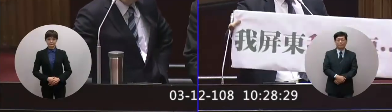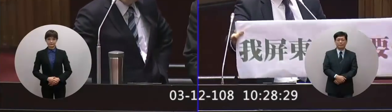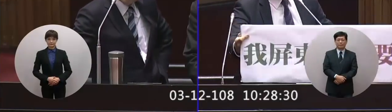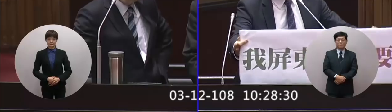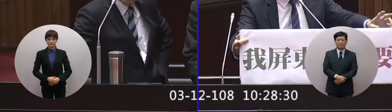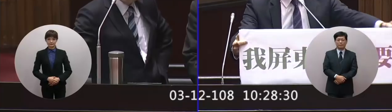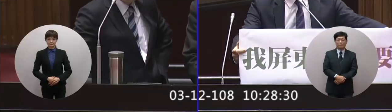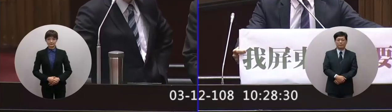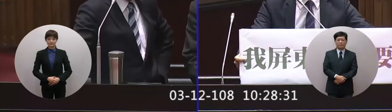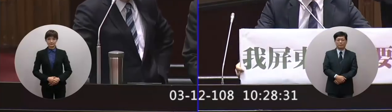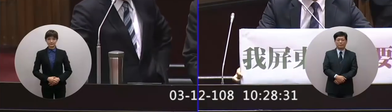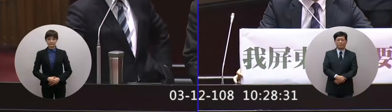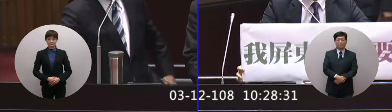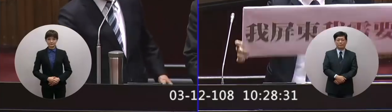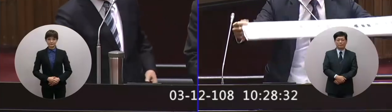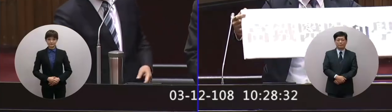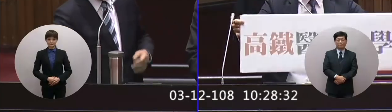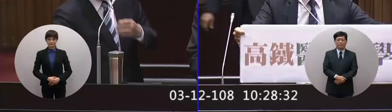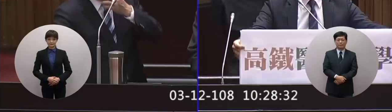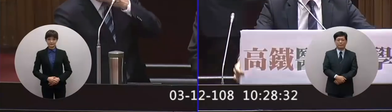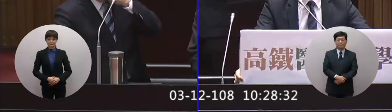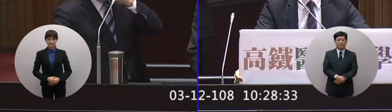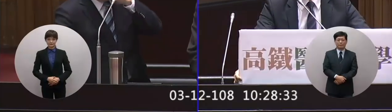感谢观看